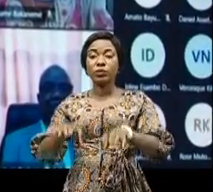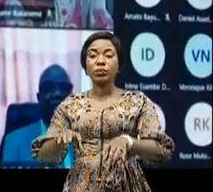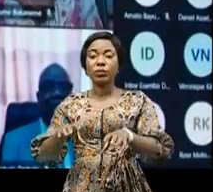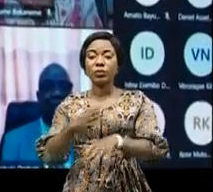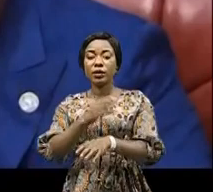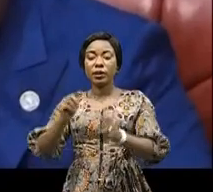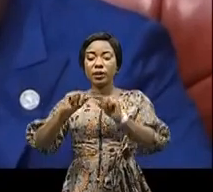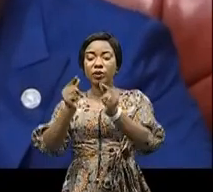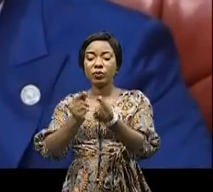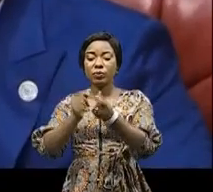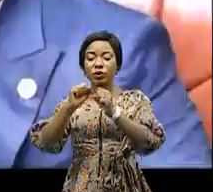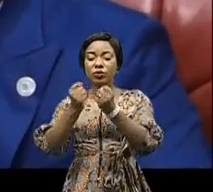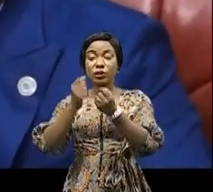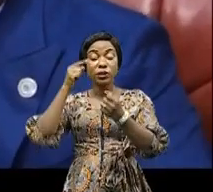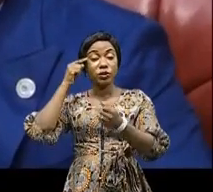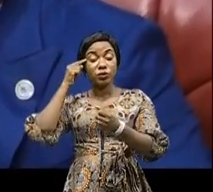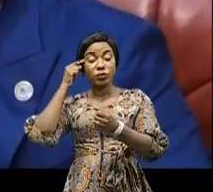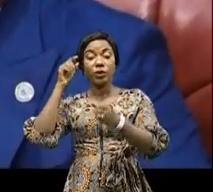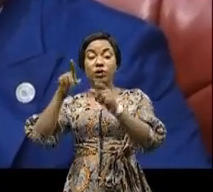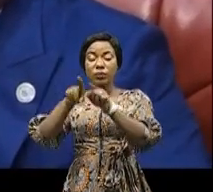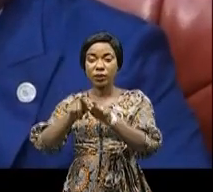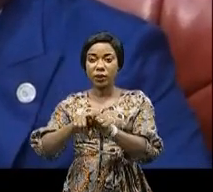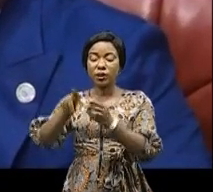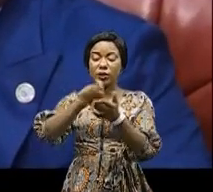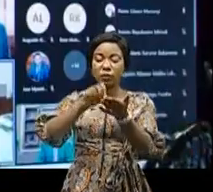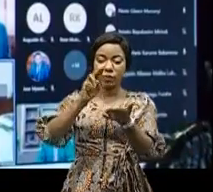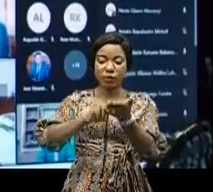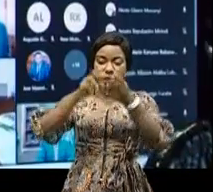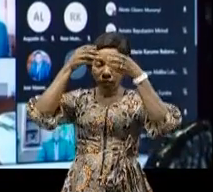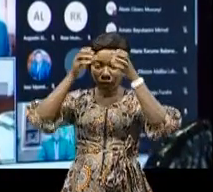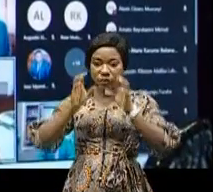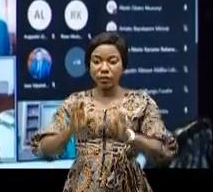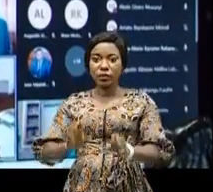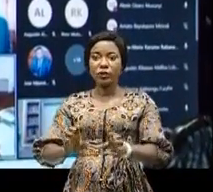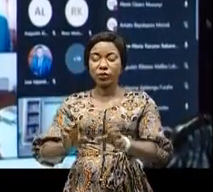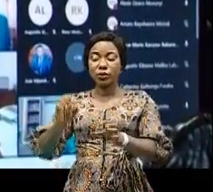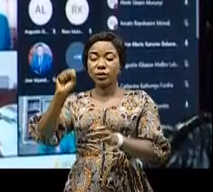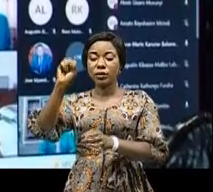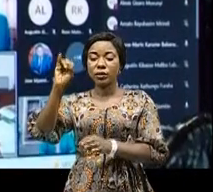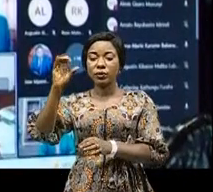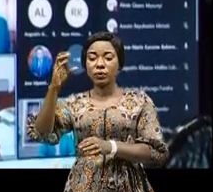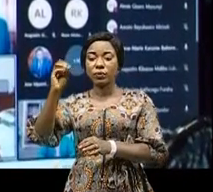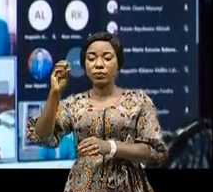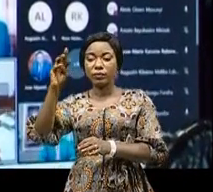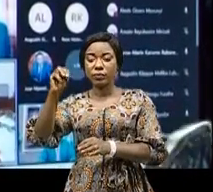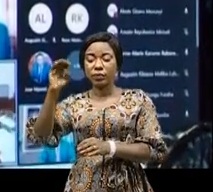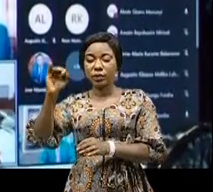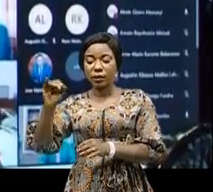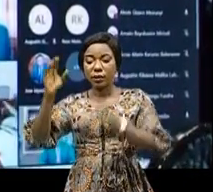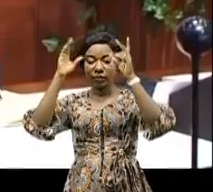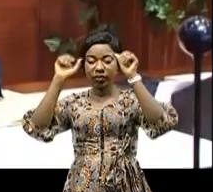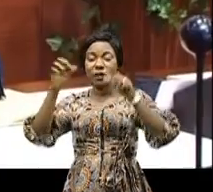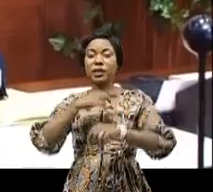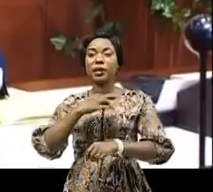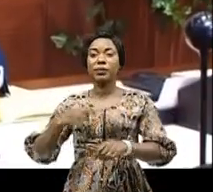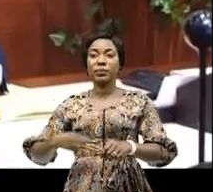et les groupements d'entreprises chinoises et du contrat ou de convention de la Junventure Sikomine. Le président de la République